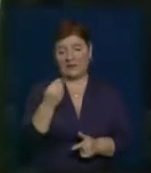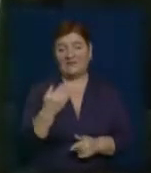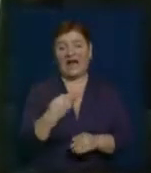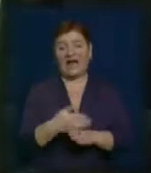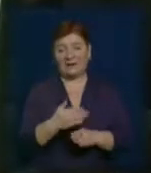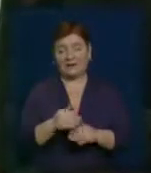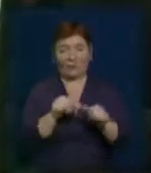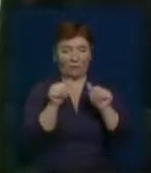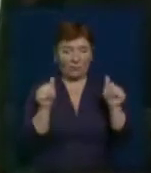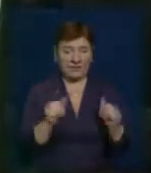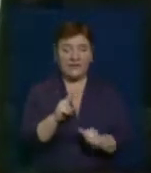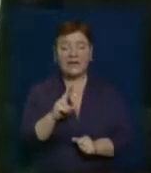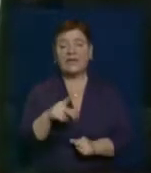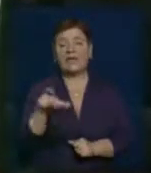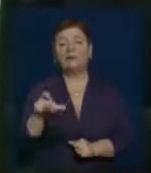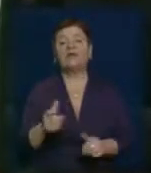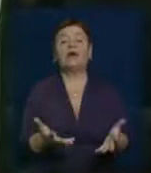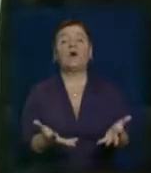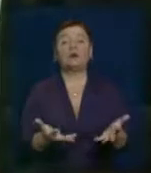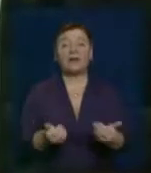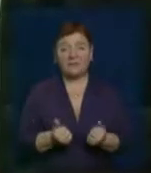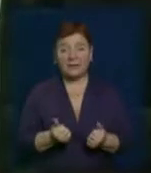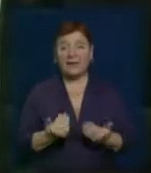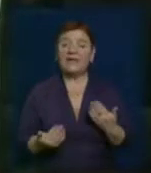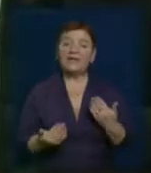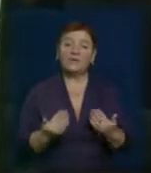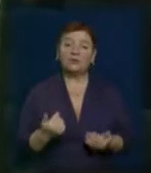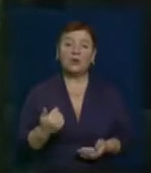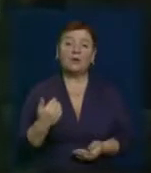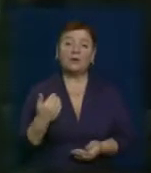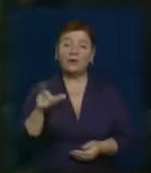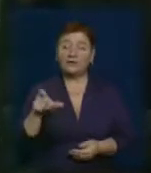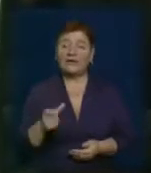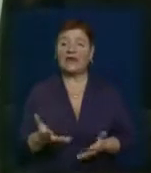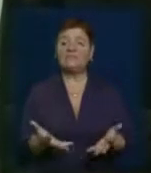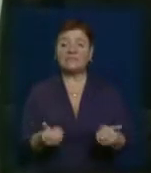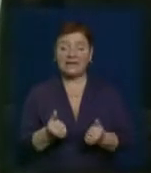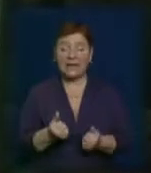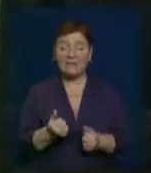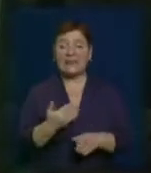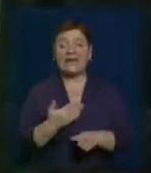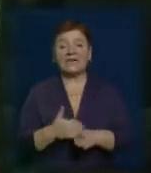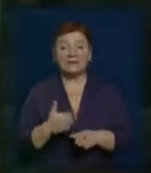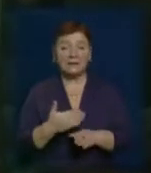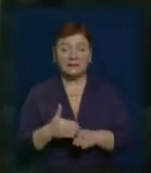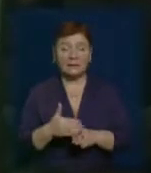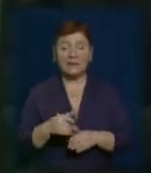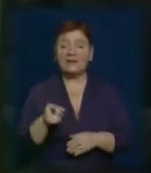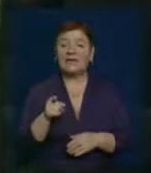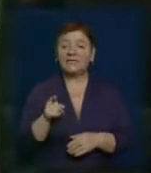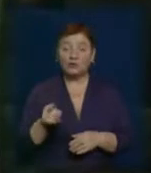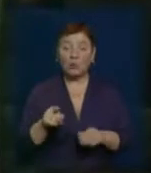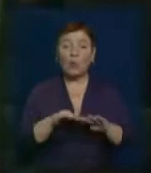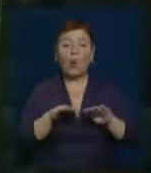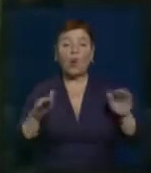Після того, як людина отримала кредит, якщо вона взяла кредит на цю категорію